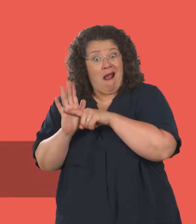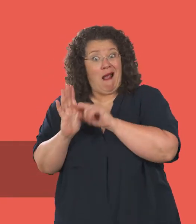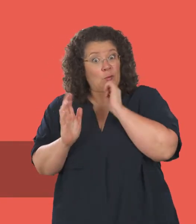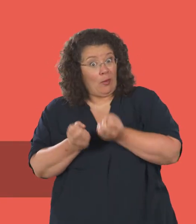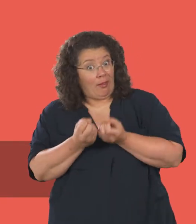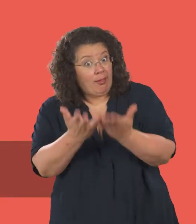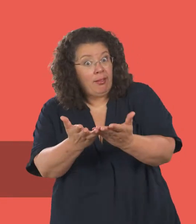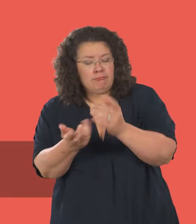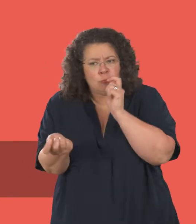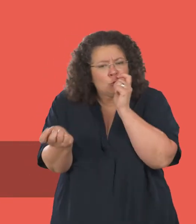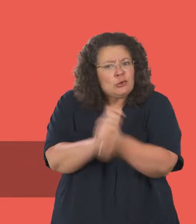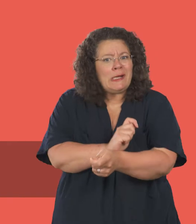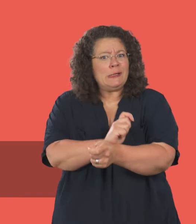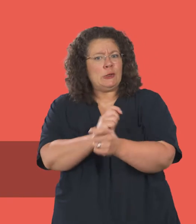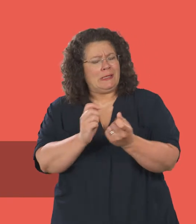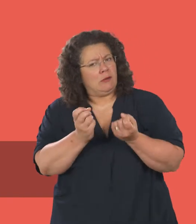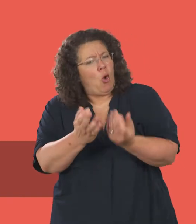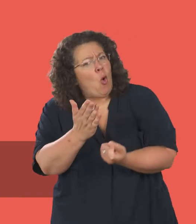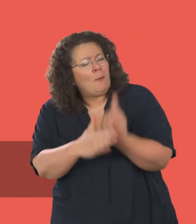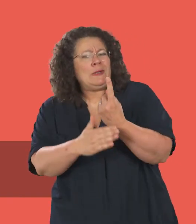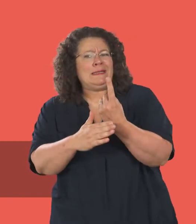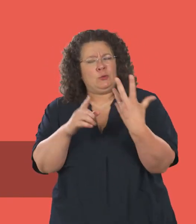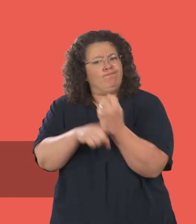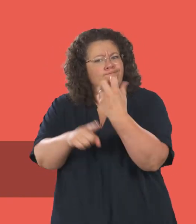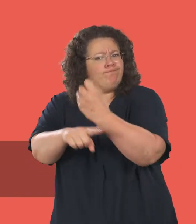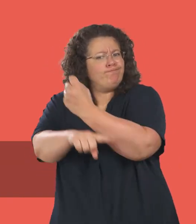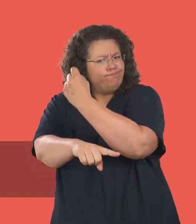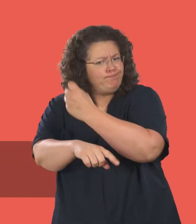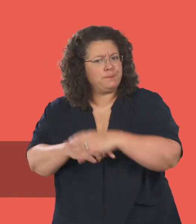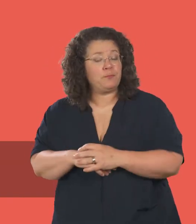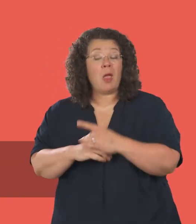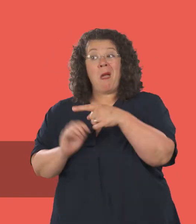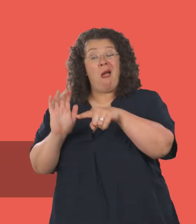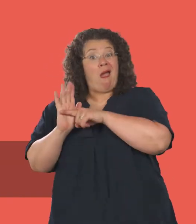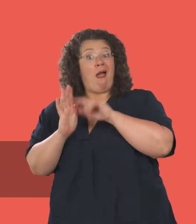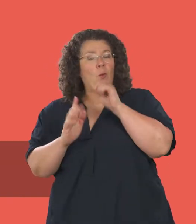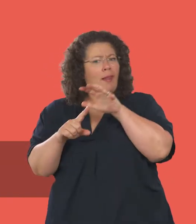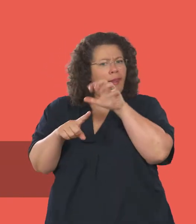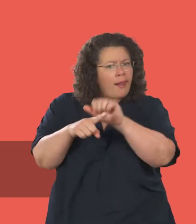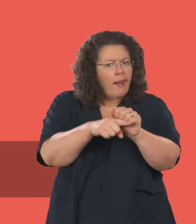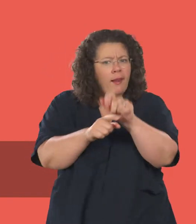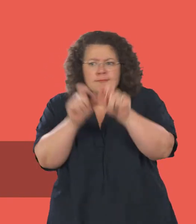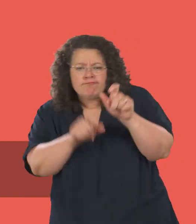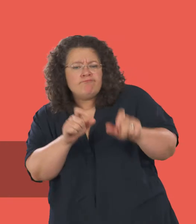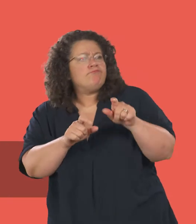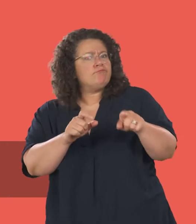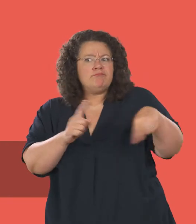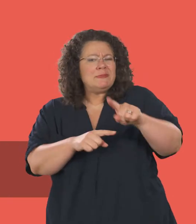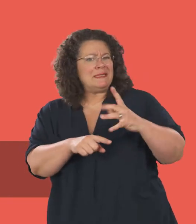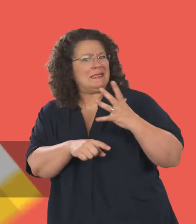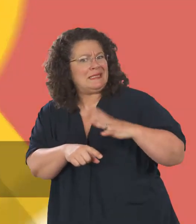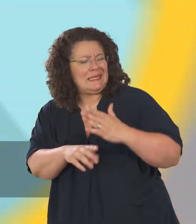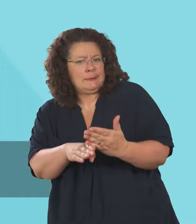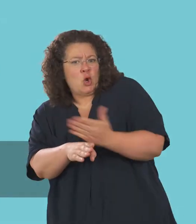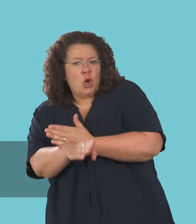newidiadau i'r ddeddf yn rhoi pob cyfle i chi wireddi'ch potensiol yn llawn. Mae'r ddeddf yn ceisio nodi'r anghenion hynny cyn gynted a